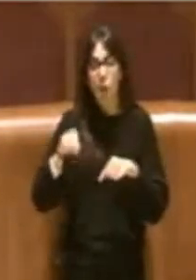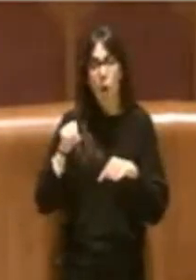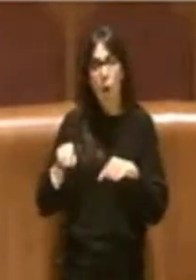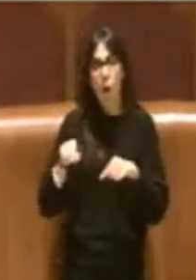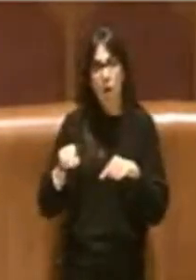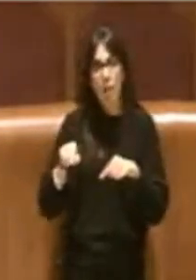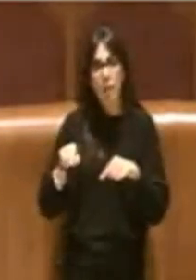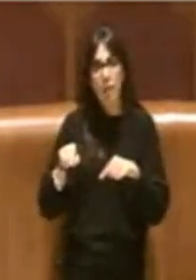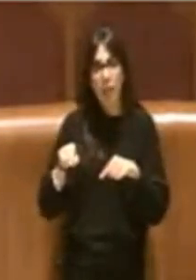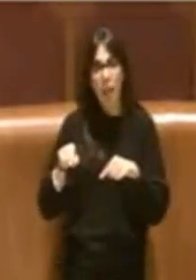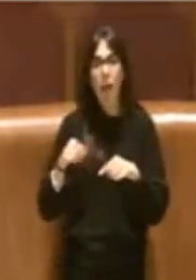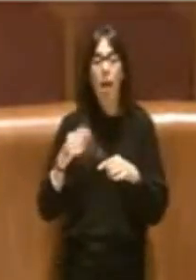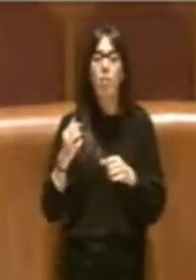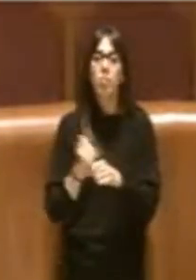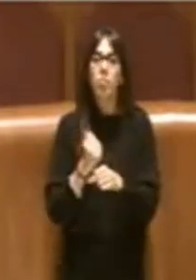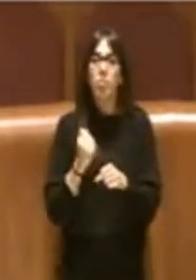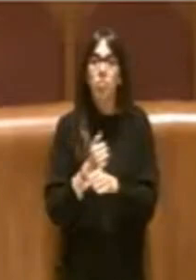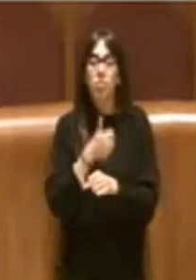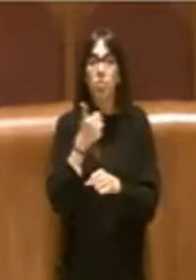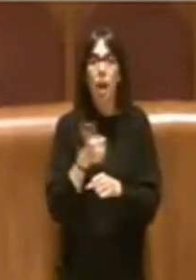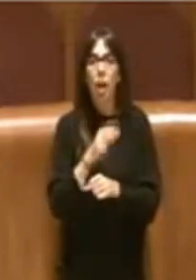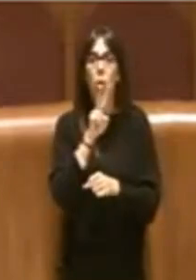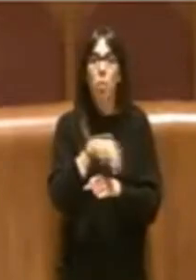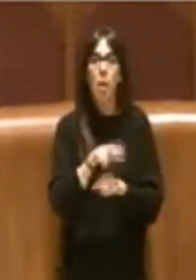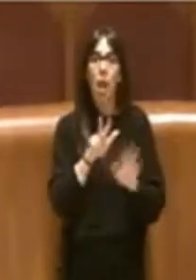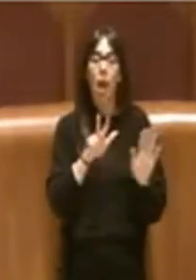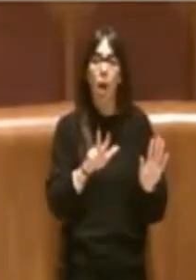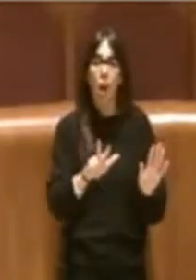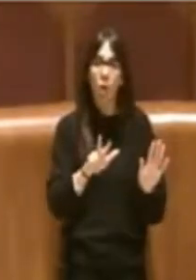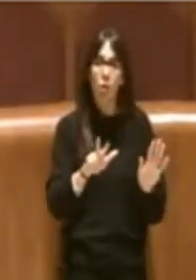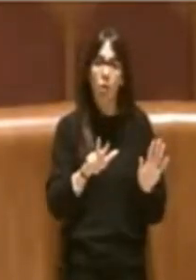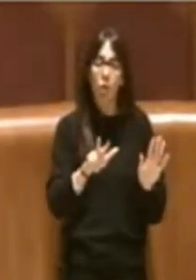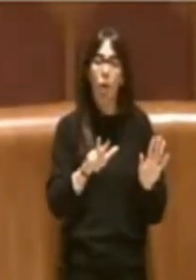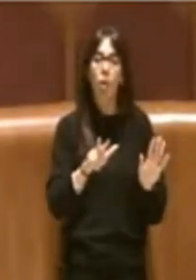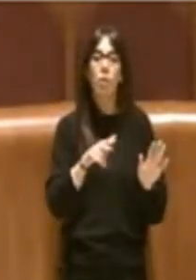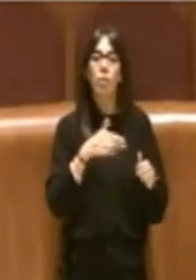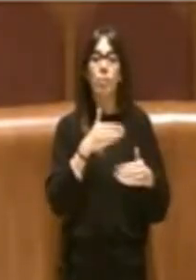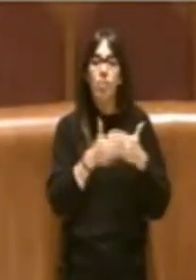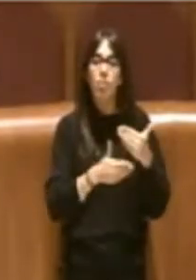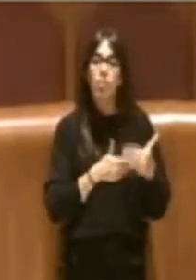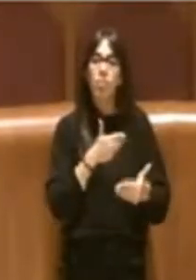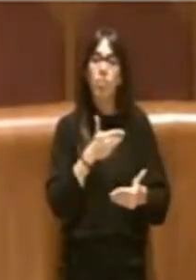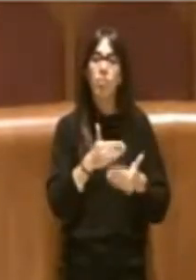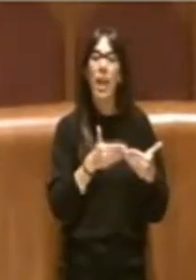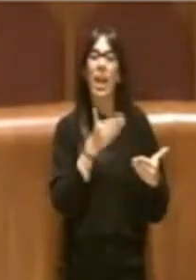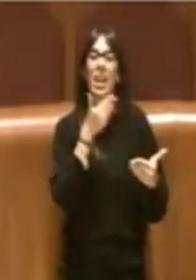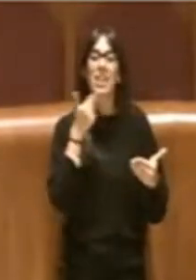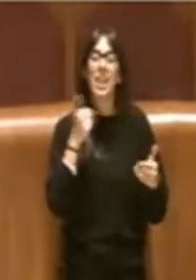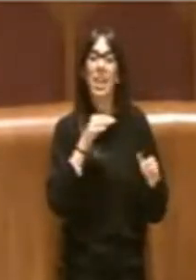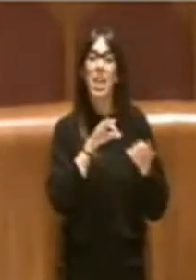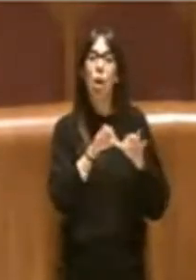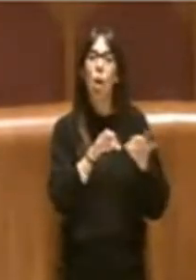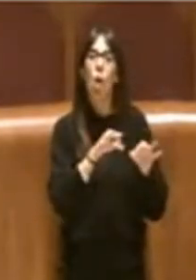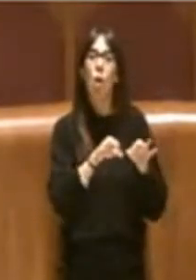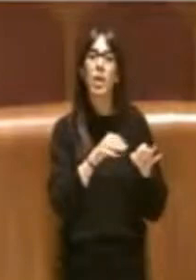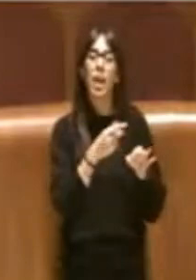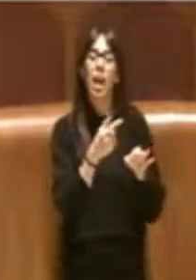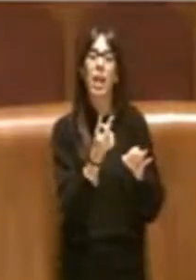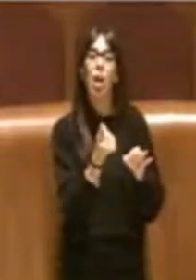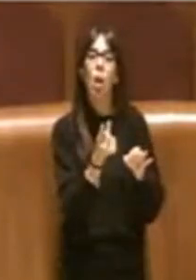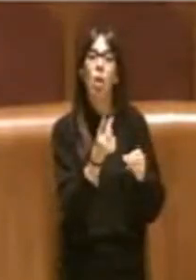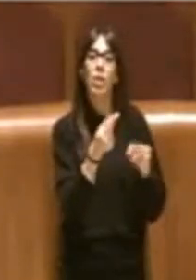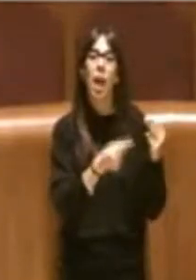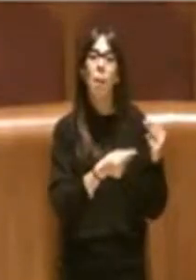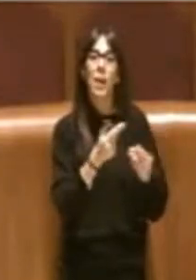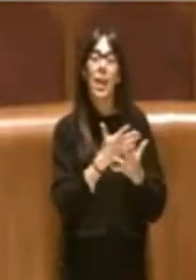furono attivate nel 2008 furono condotte in assenza di coordinate contabili chiare e